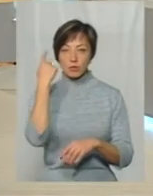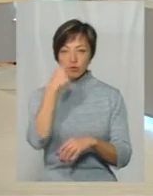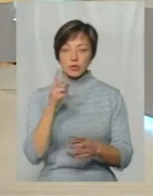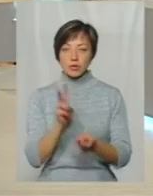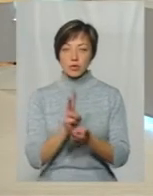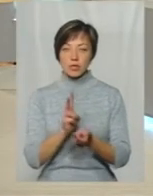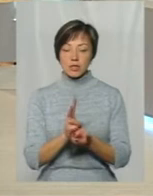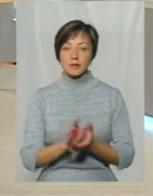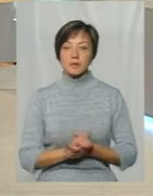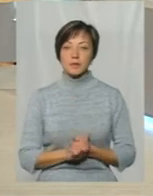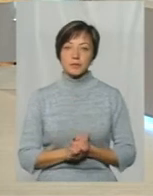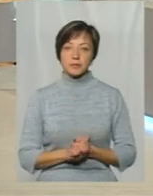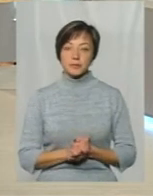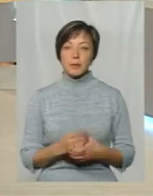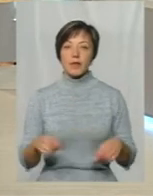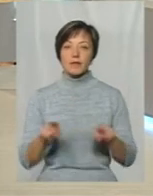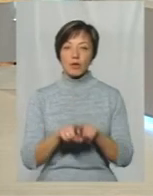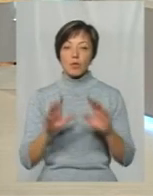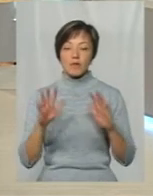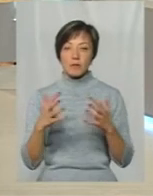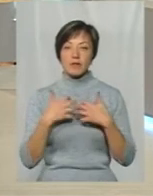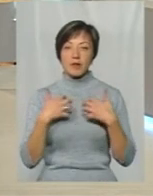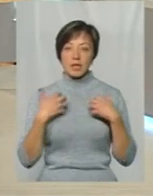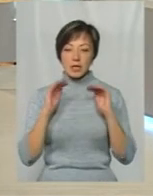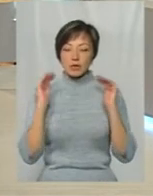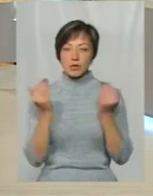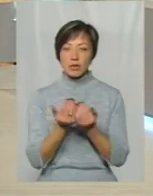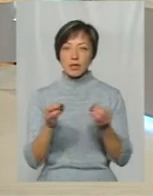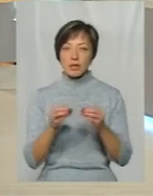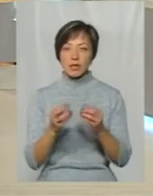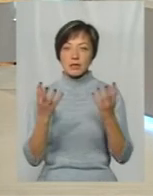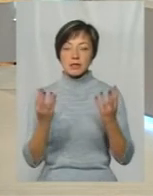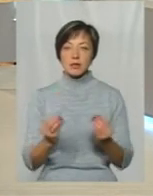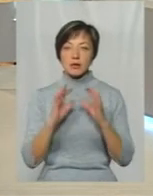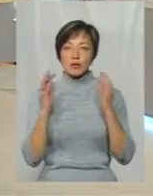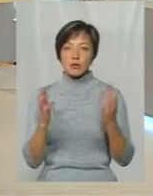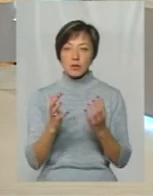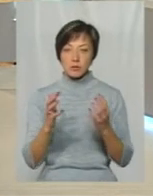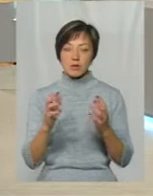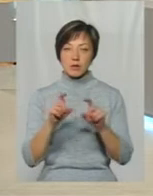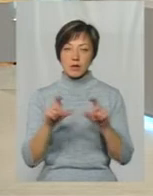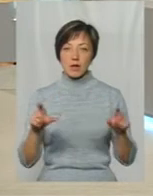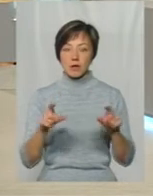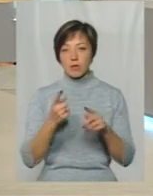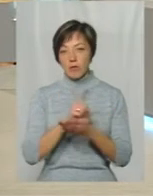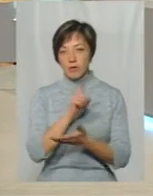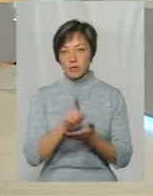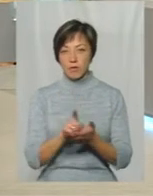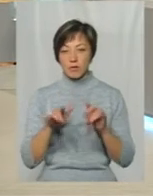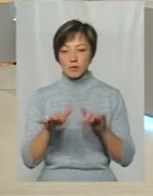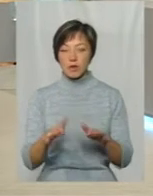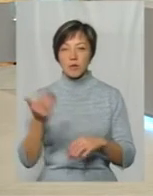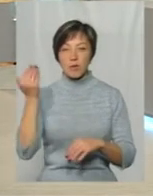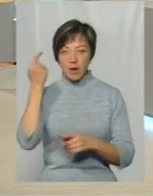з ними стикалася То в такому випадку тварина ізолюється і 10 днів утримується в притулку Це обов'язкова процедура Олена, в